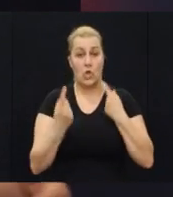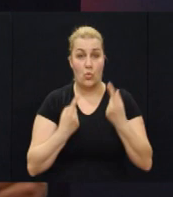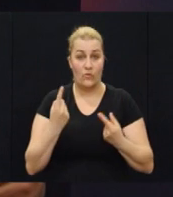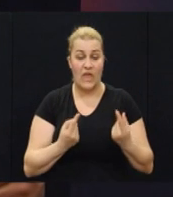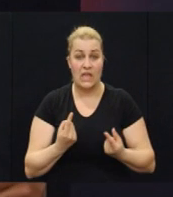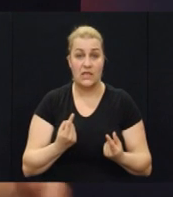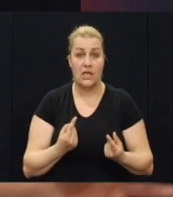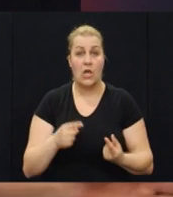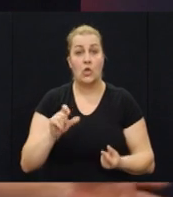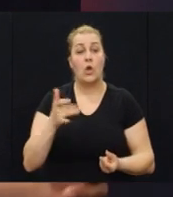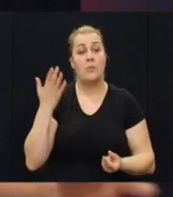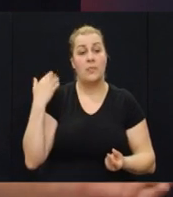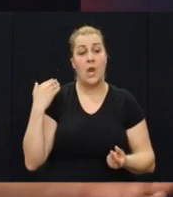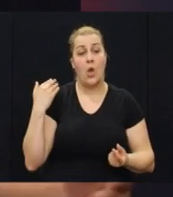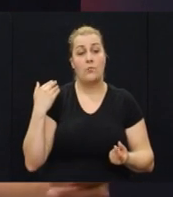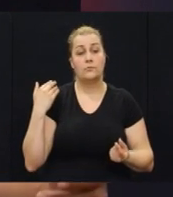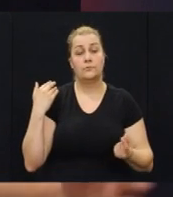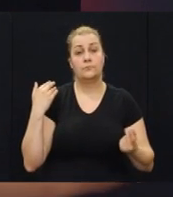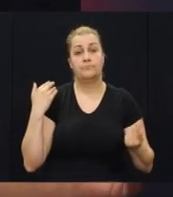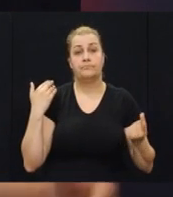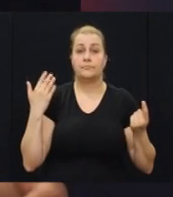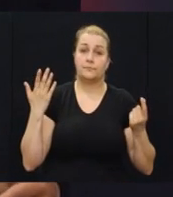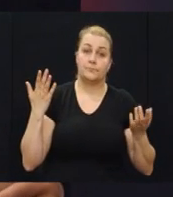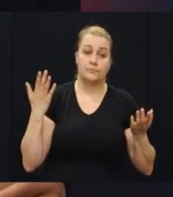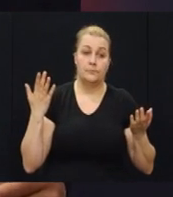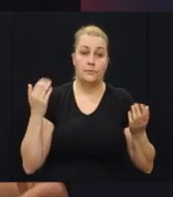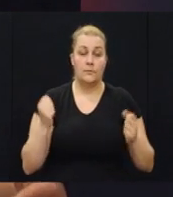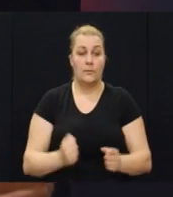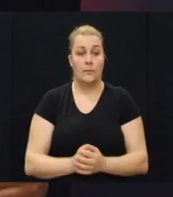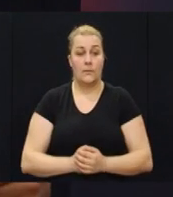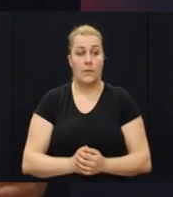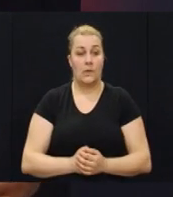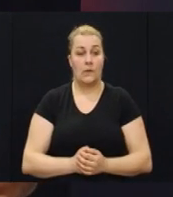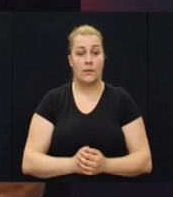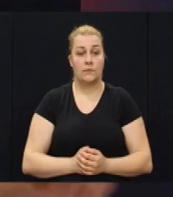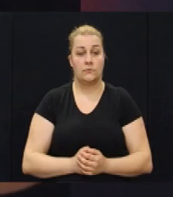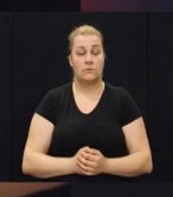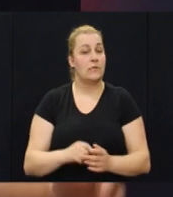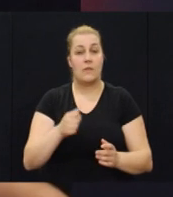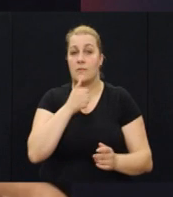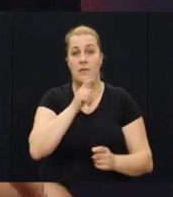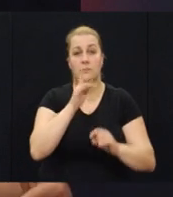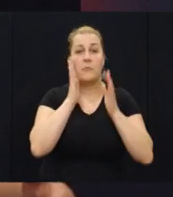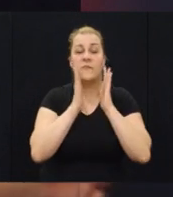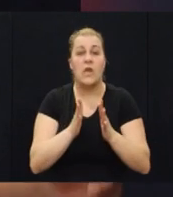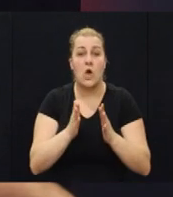u Vjeti to je bilo za nevirovac koje smo sve mi